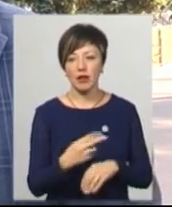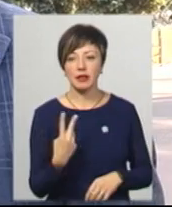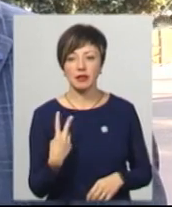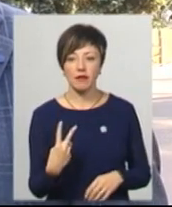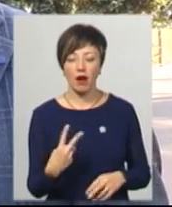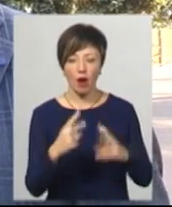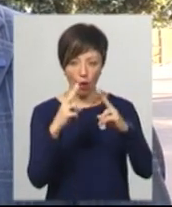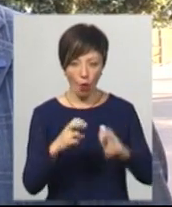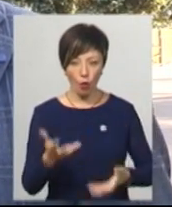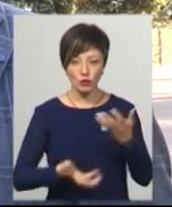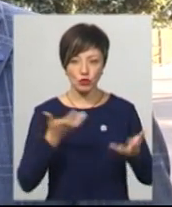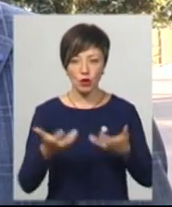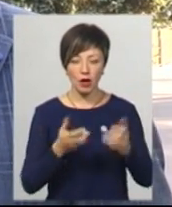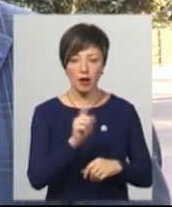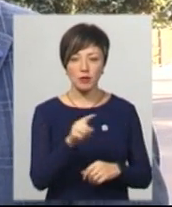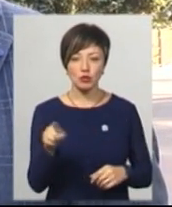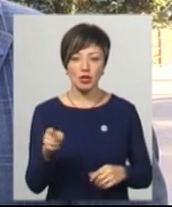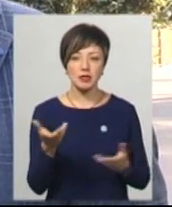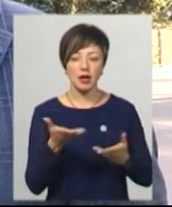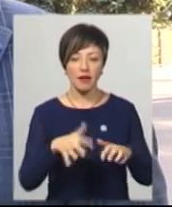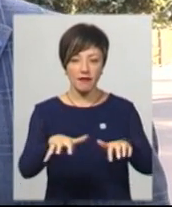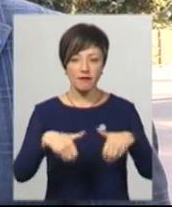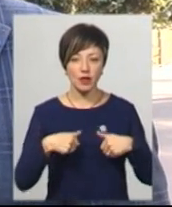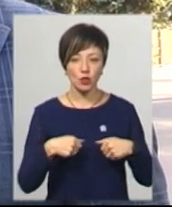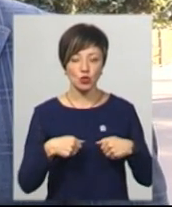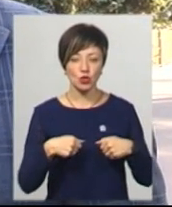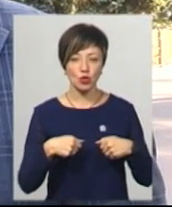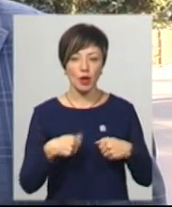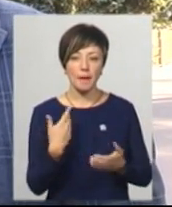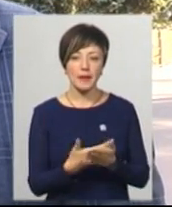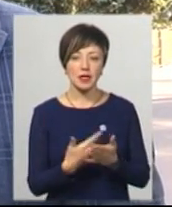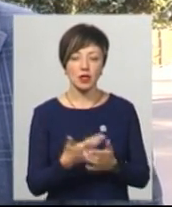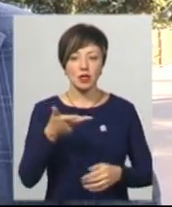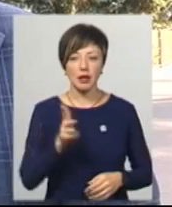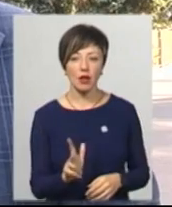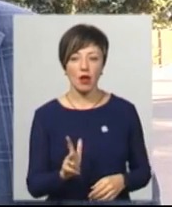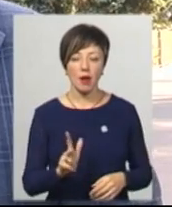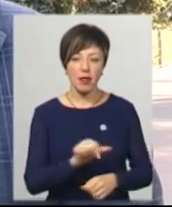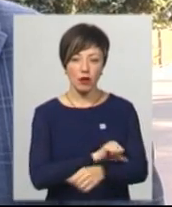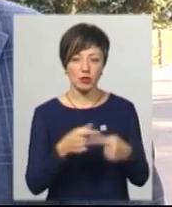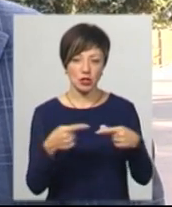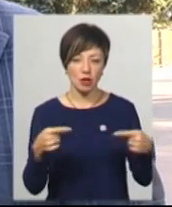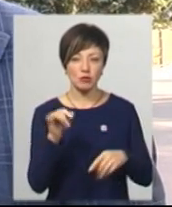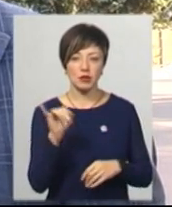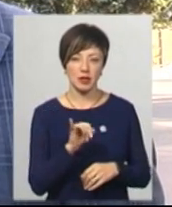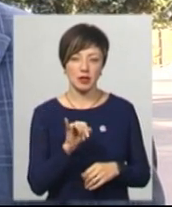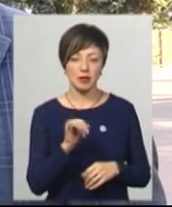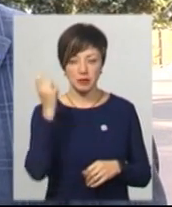обшука, під час яких вилучено близько трьох кілограмів наркотичних засобів та